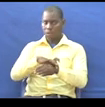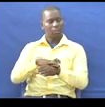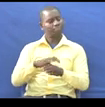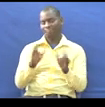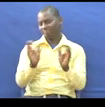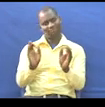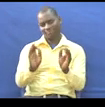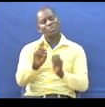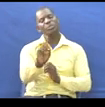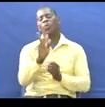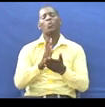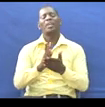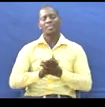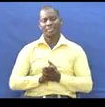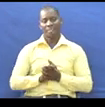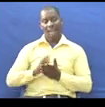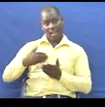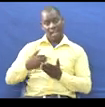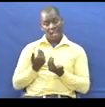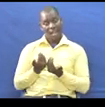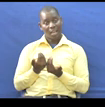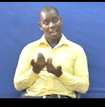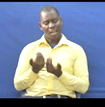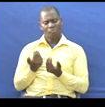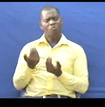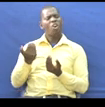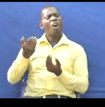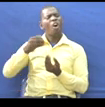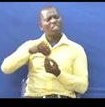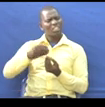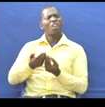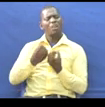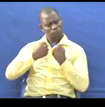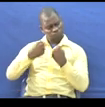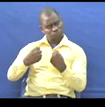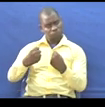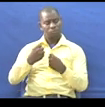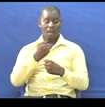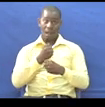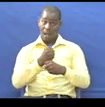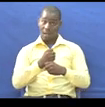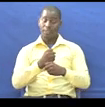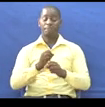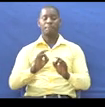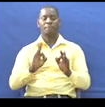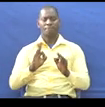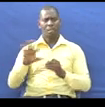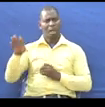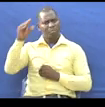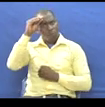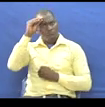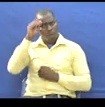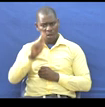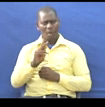msingi hapa anamanisha ongeza bidi Au ongeza yudi Ata katika kazi Katika masomu kama njimu